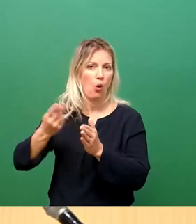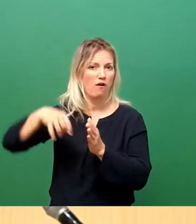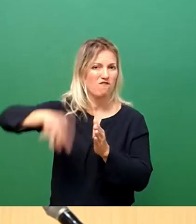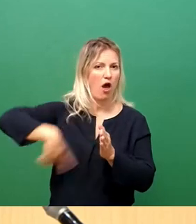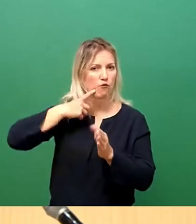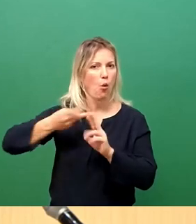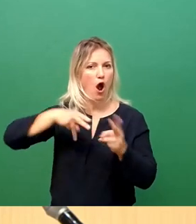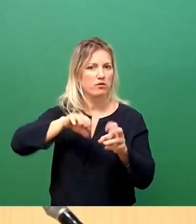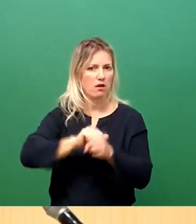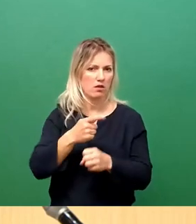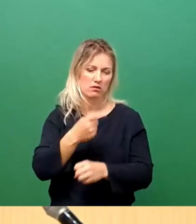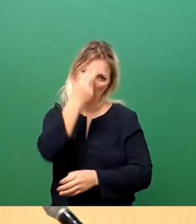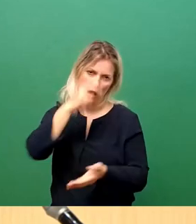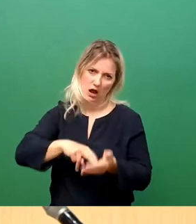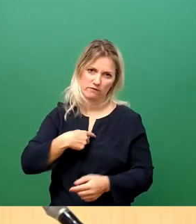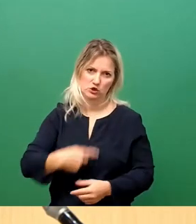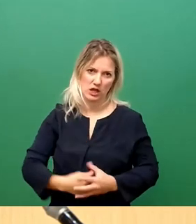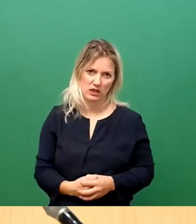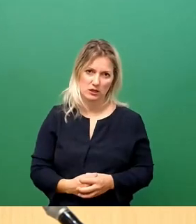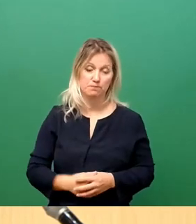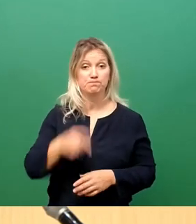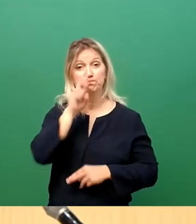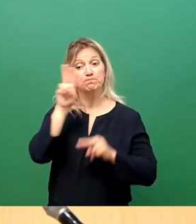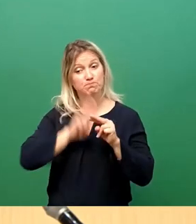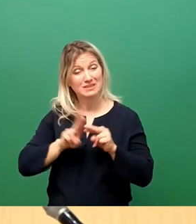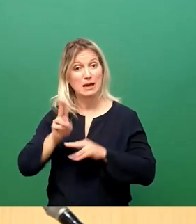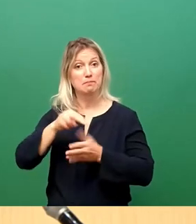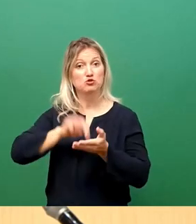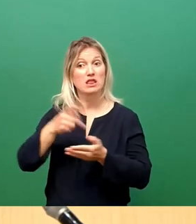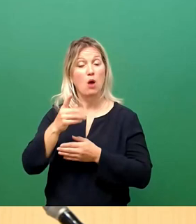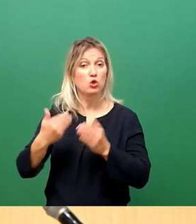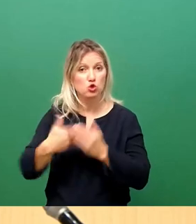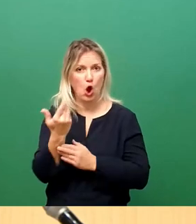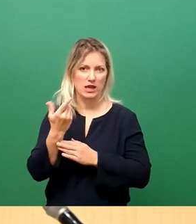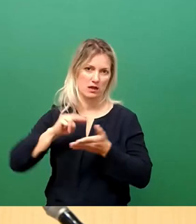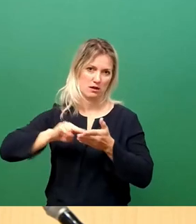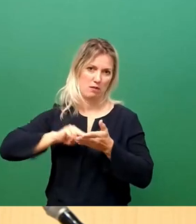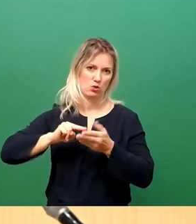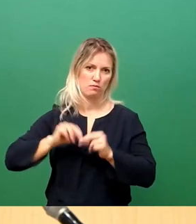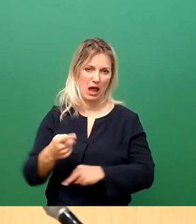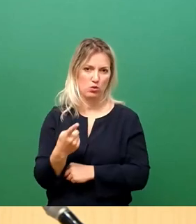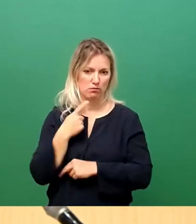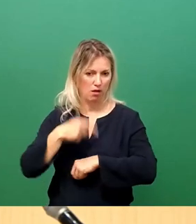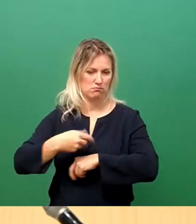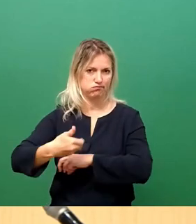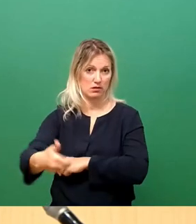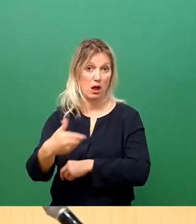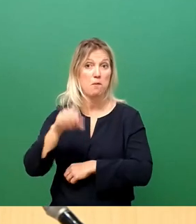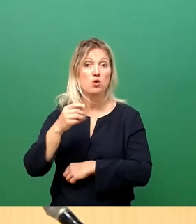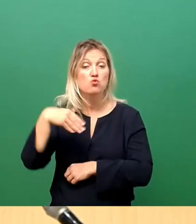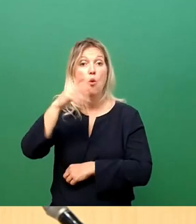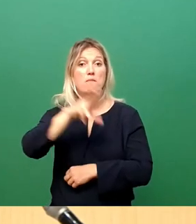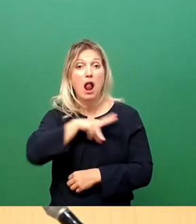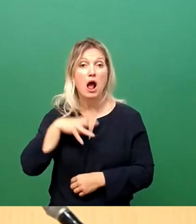Auch eine Sanierung im Bestand würde eine neue Planung erfordern, die Zeit braucht. Unter Umständen vielleicht sogar mehr Zeit, als noch bis zum Planfeststellungsbeschluss